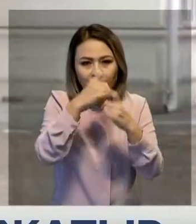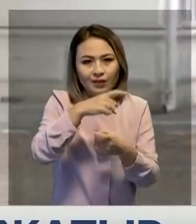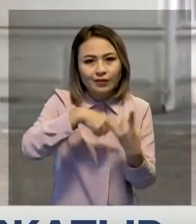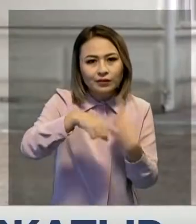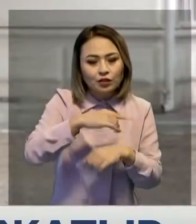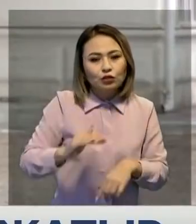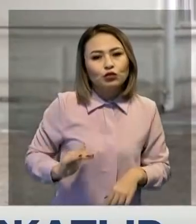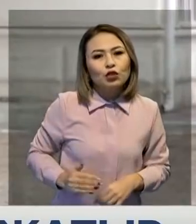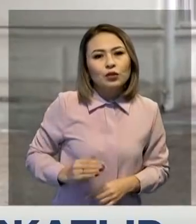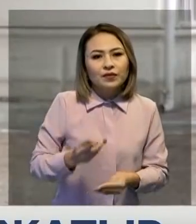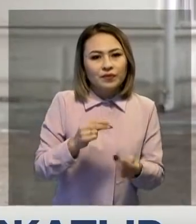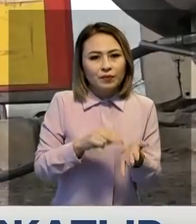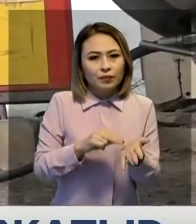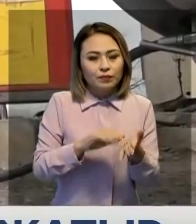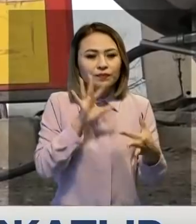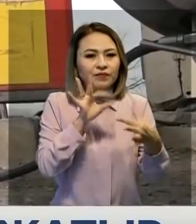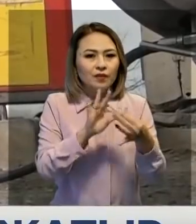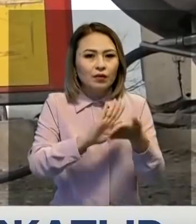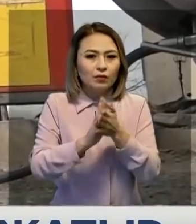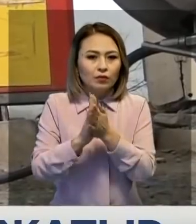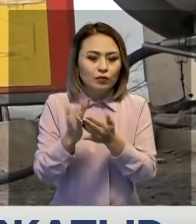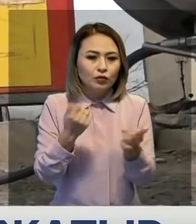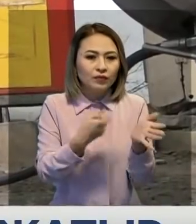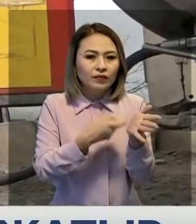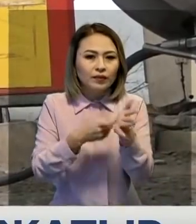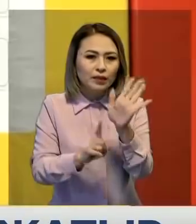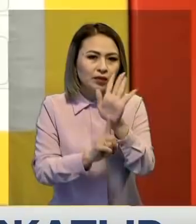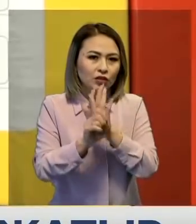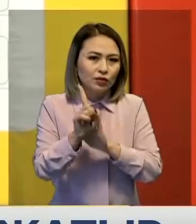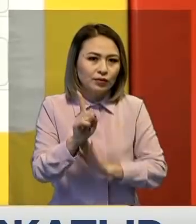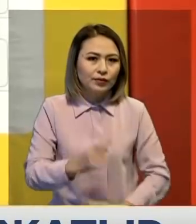кәсіпкерлердің бағалық сөз байласуы бойынша тергеуді бастады.